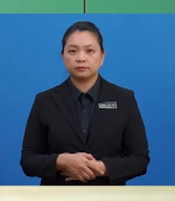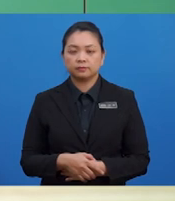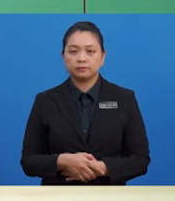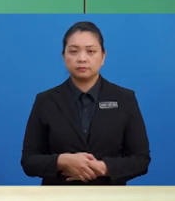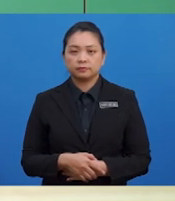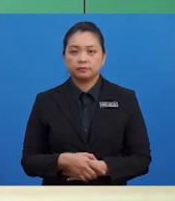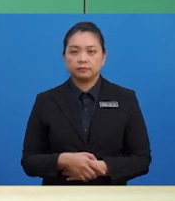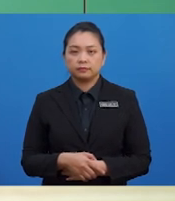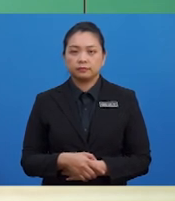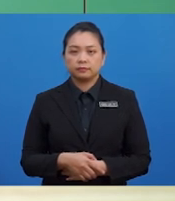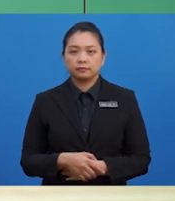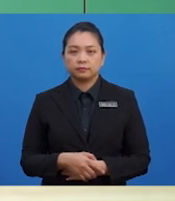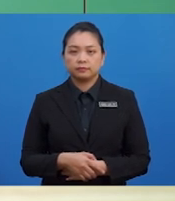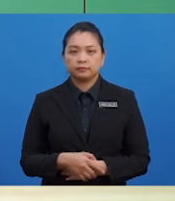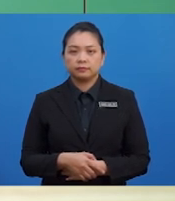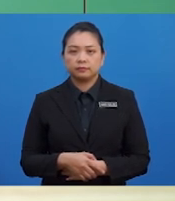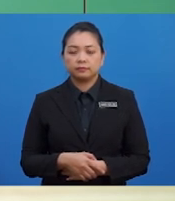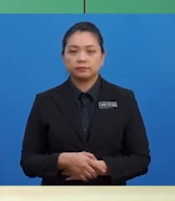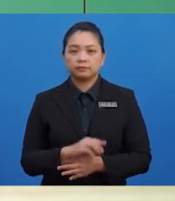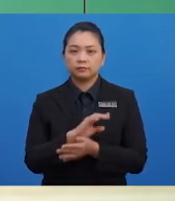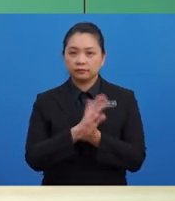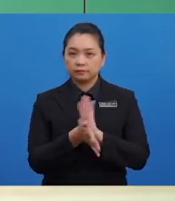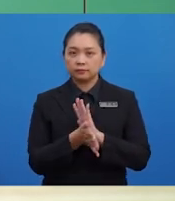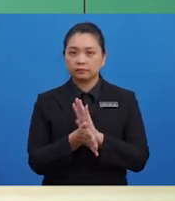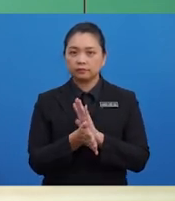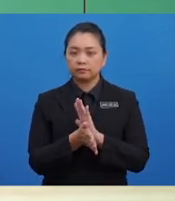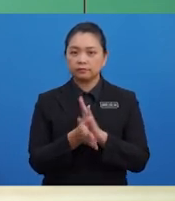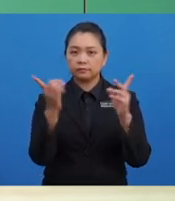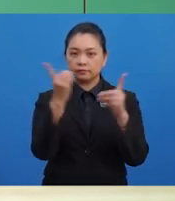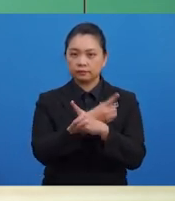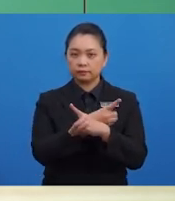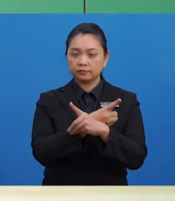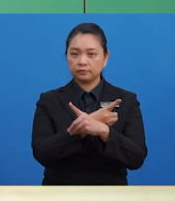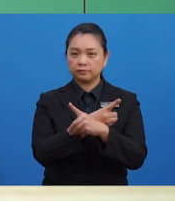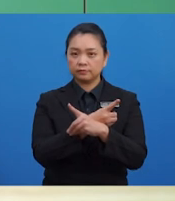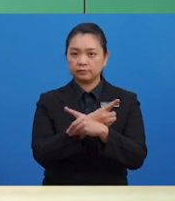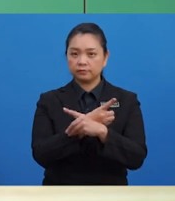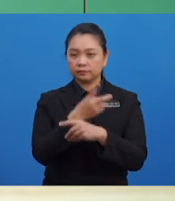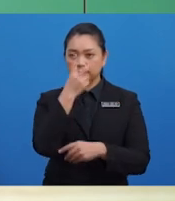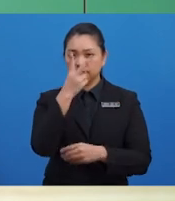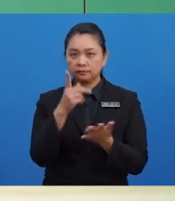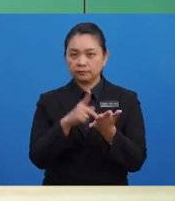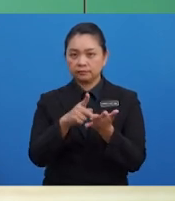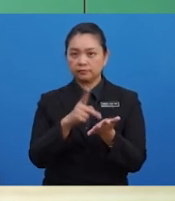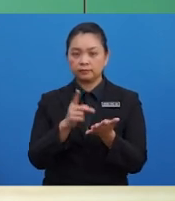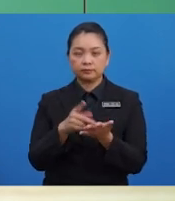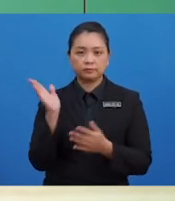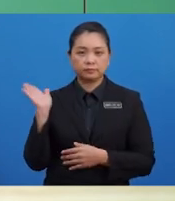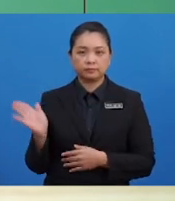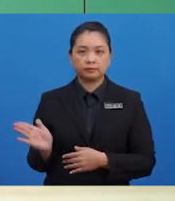Maka murid-murid darabkan RM250 sebulan dengan 2.